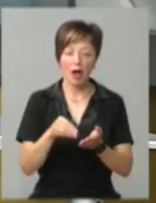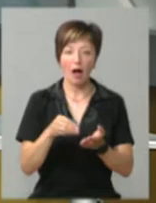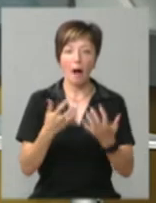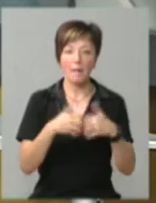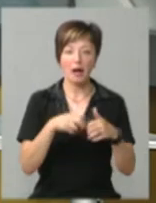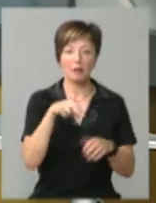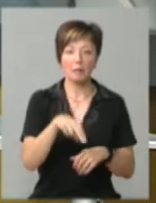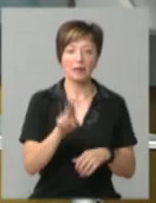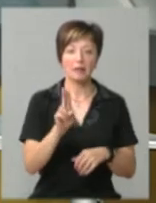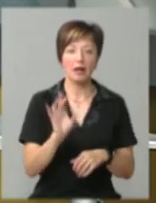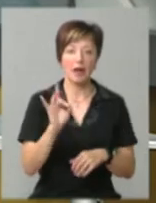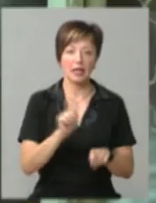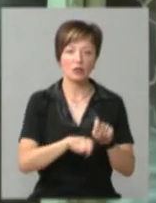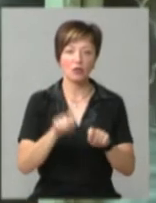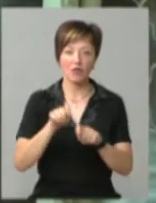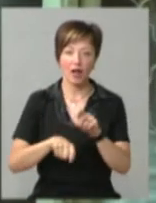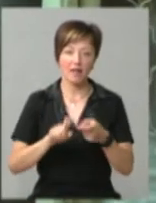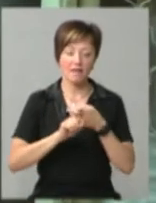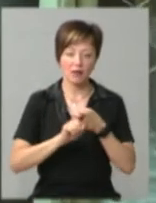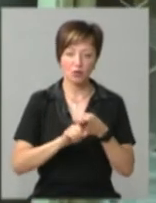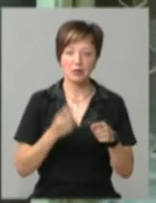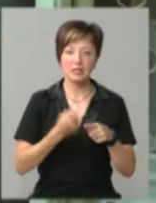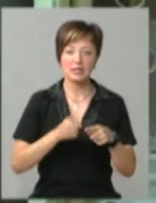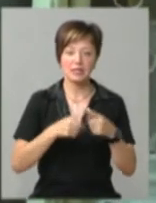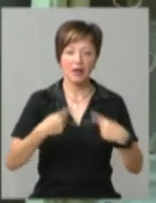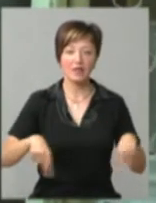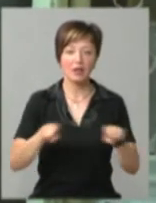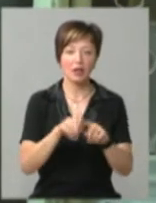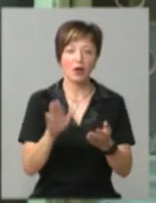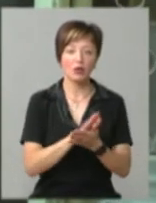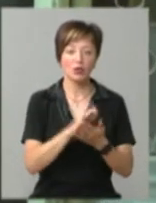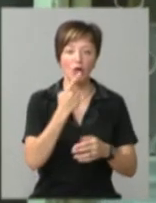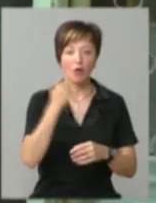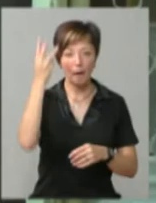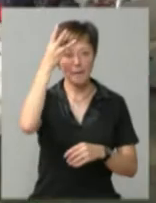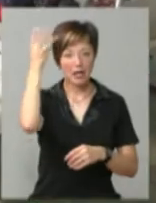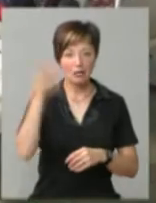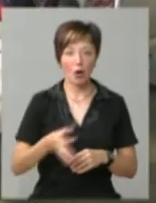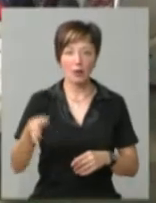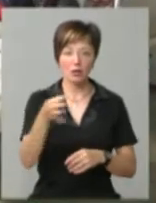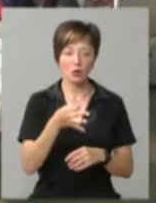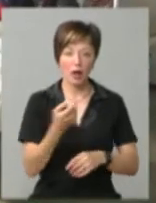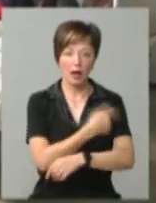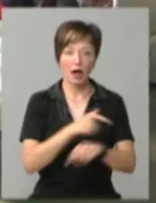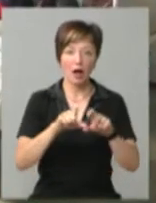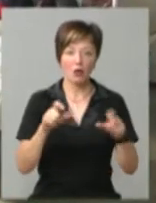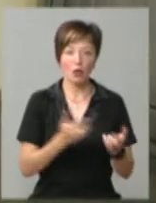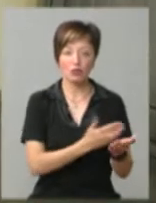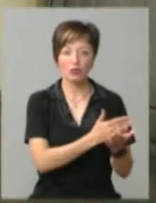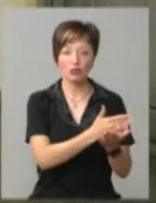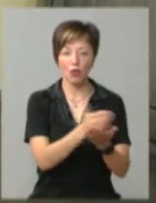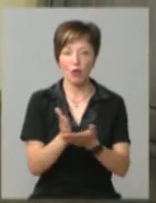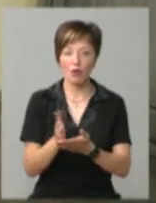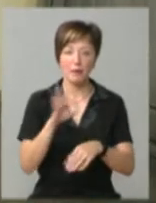для тестування вірусів. Це відділення гемодіалізу Хмельницької обласної лікарні. Тут обслуговують пацієнтів зі всієї